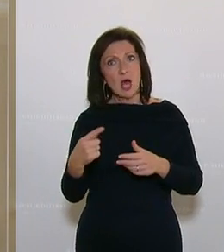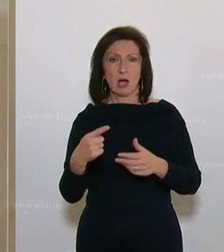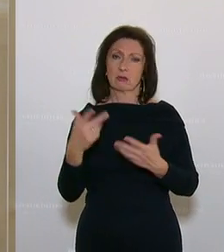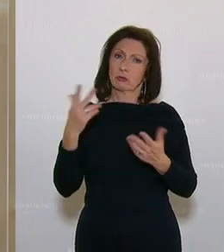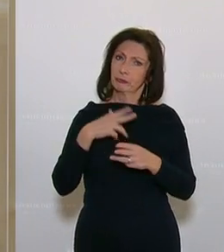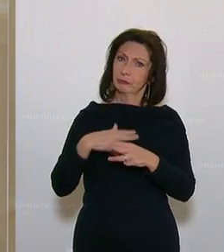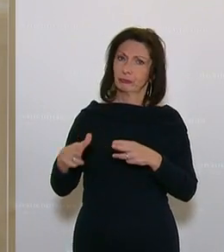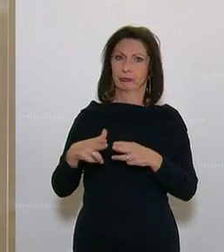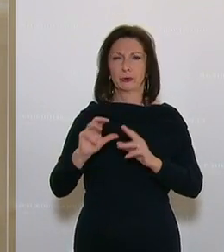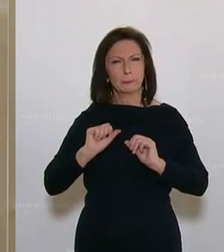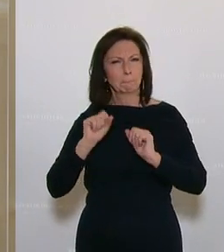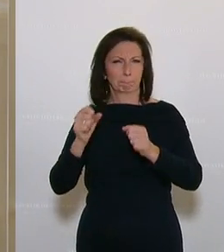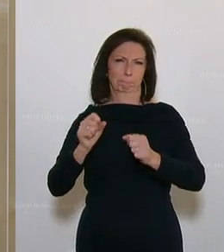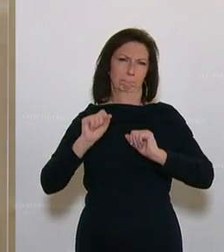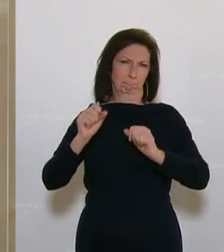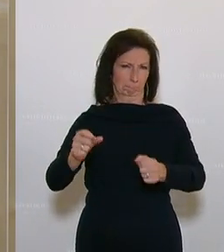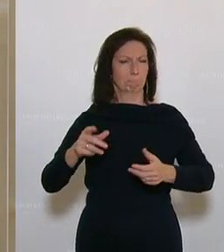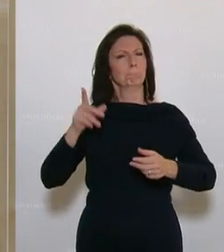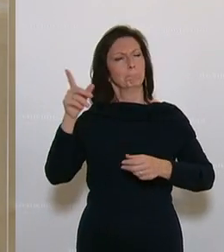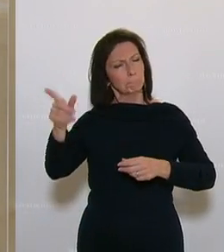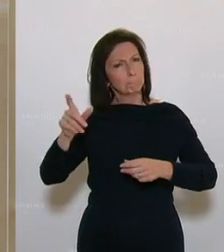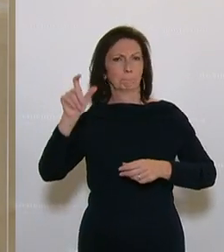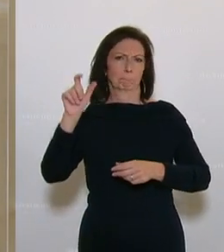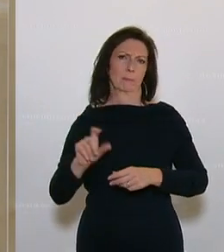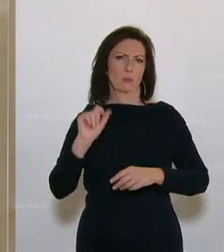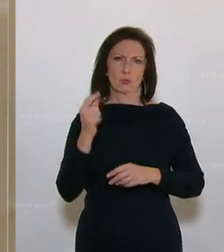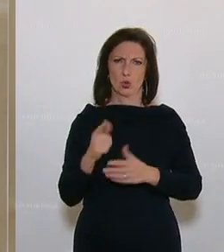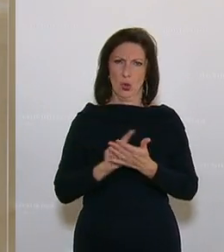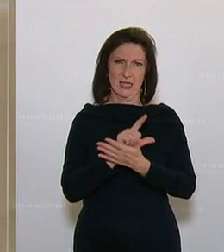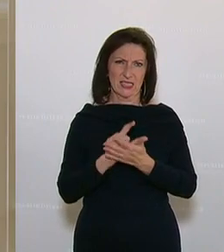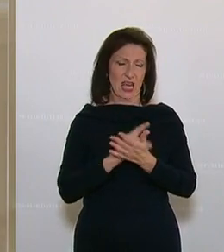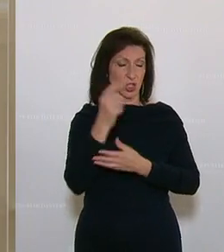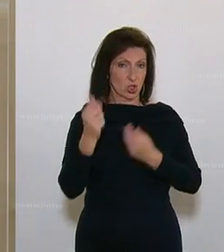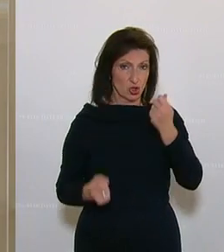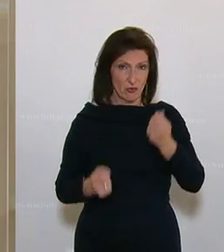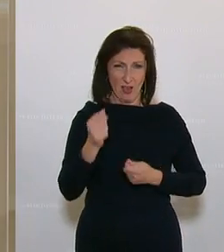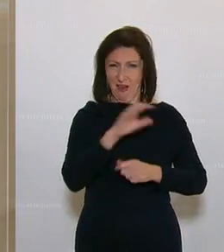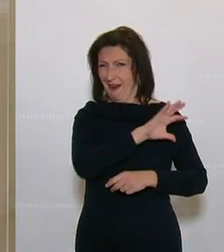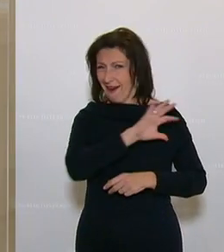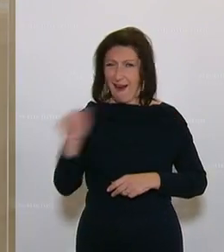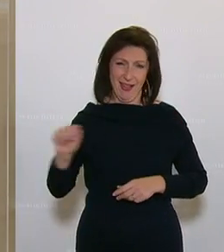Einsatz vor allem in schwierigen Zeiten bedanken, bei allen öffentlich Bediensteten. Ich danke. Ich danke.